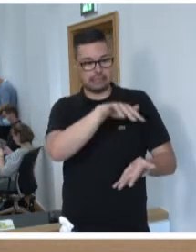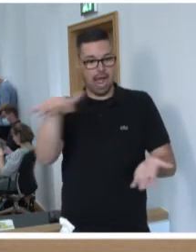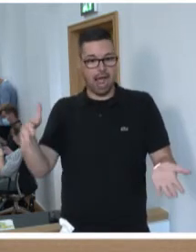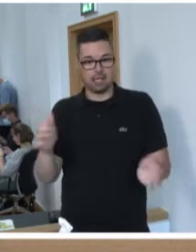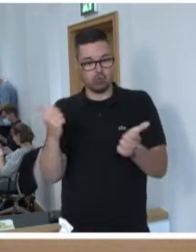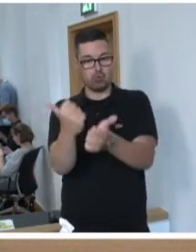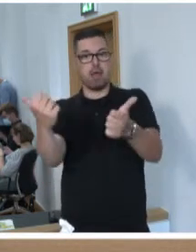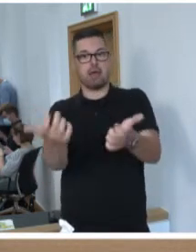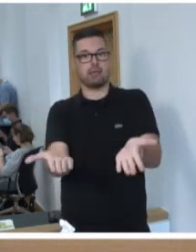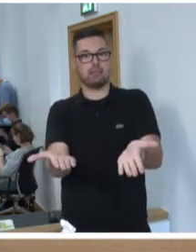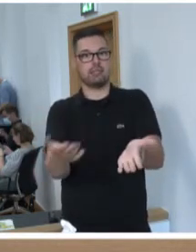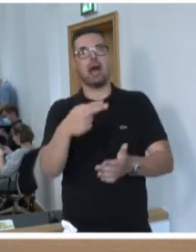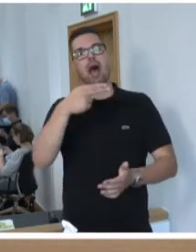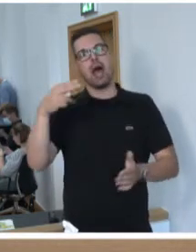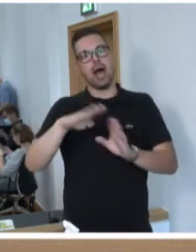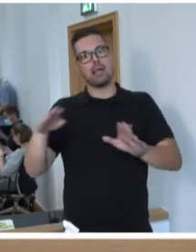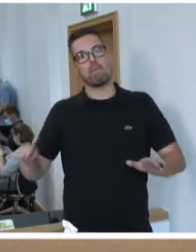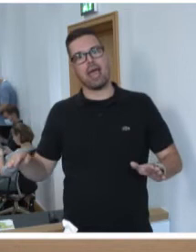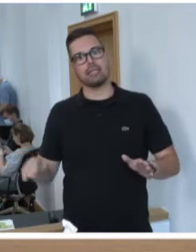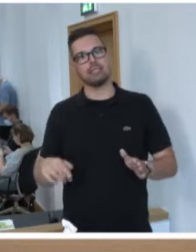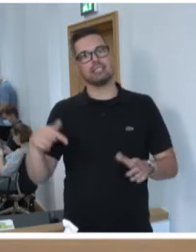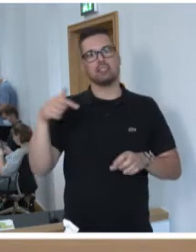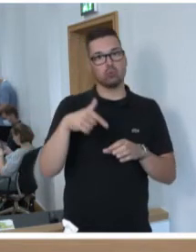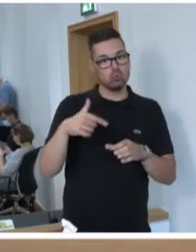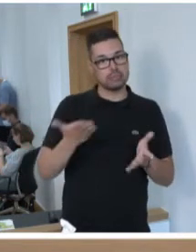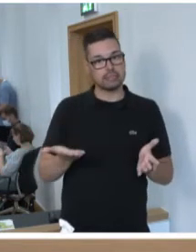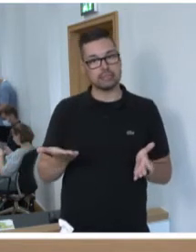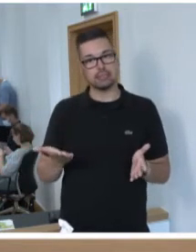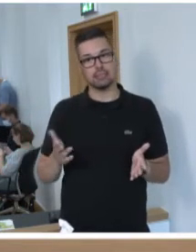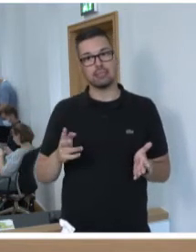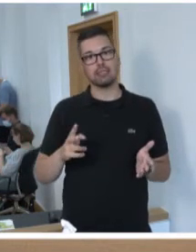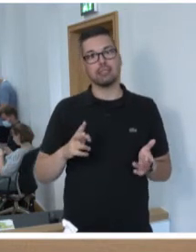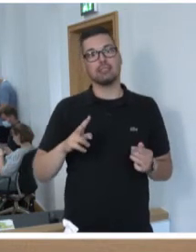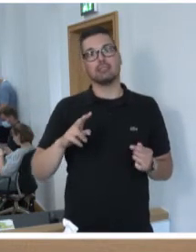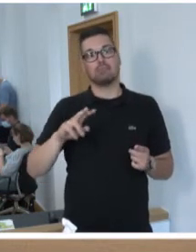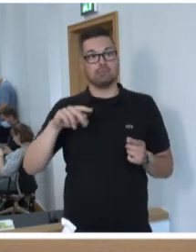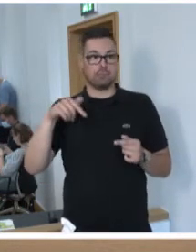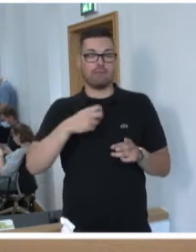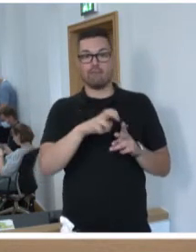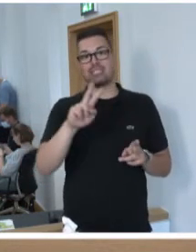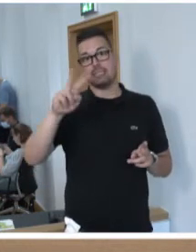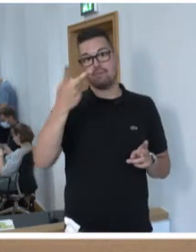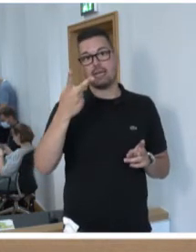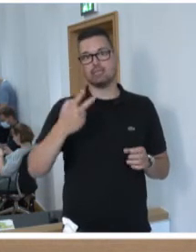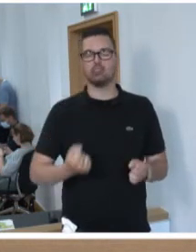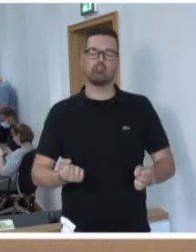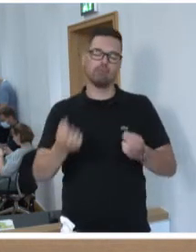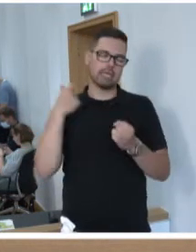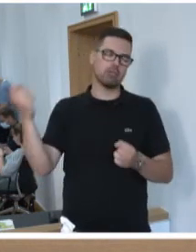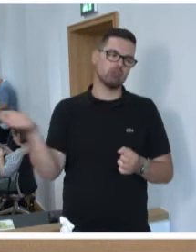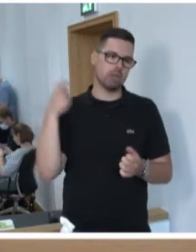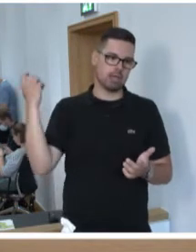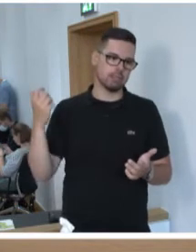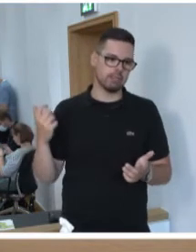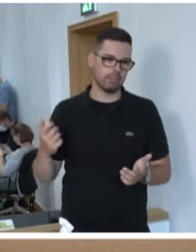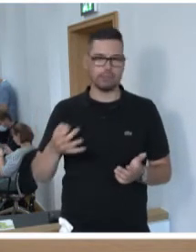Nach halber Guss ist die Fortentscheidung der zweite schwere Schlag für unsere Industriepolitik. Die Frage